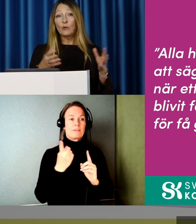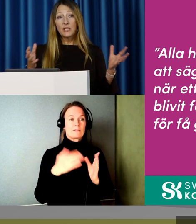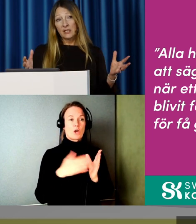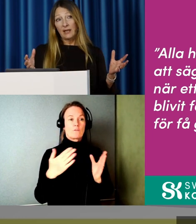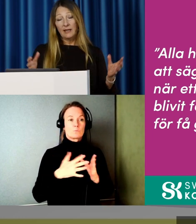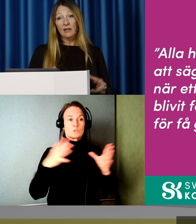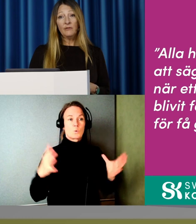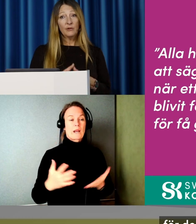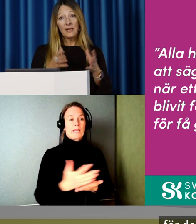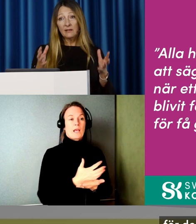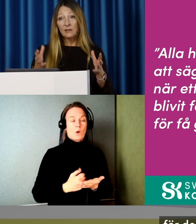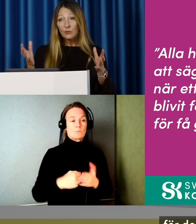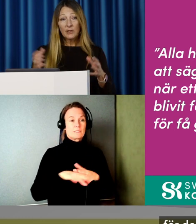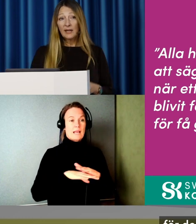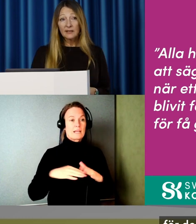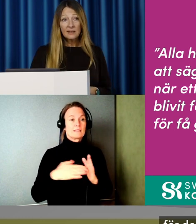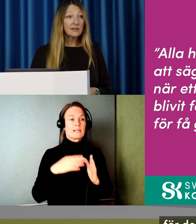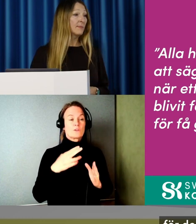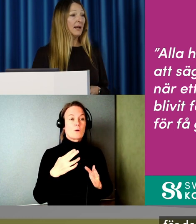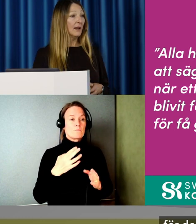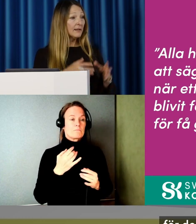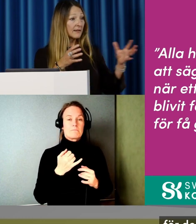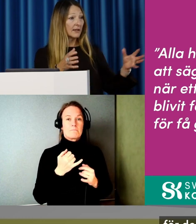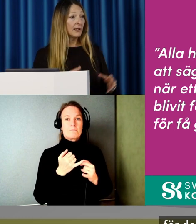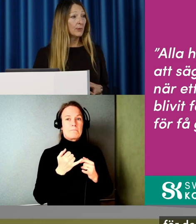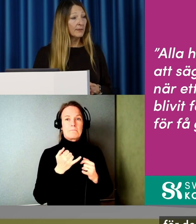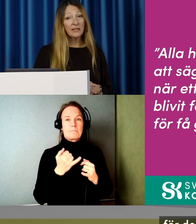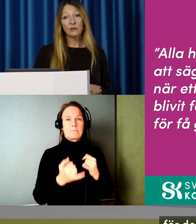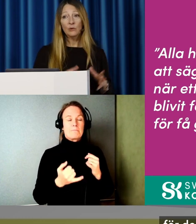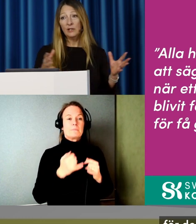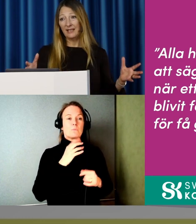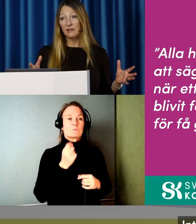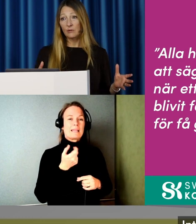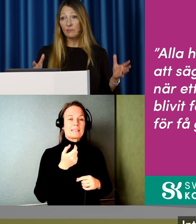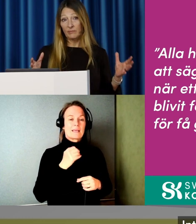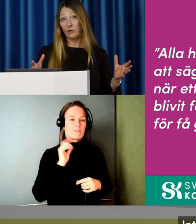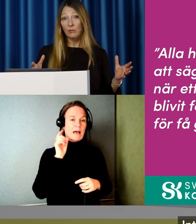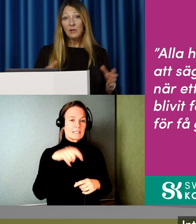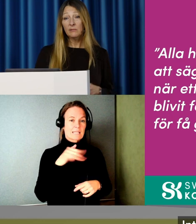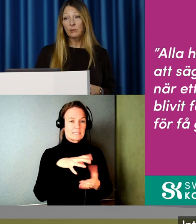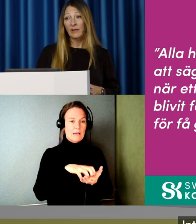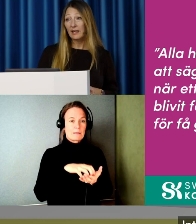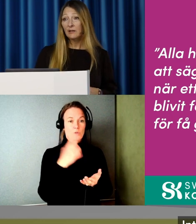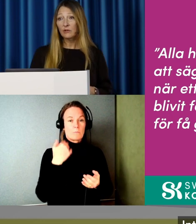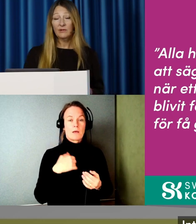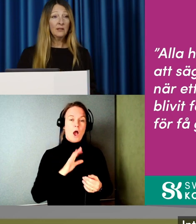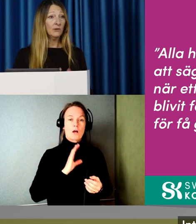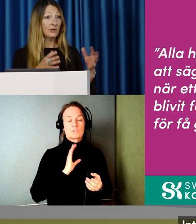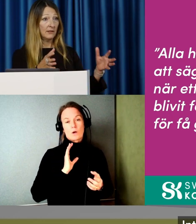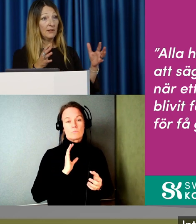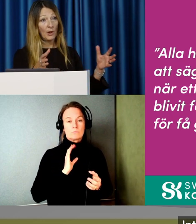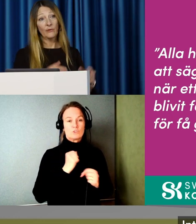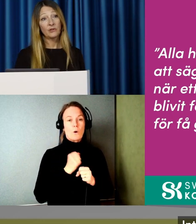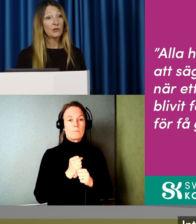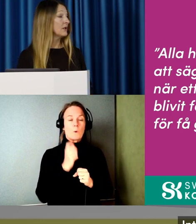inkomstkällorna för de mindre nogräknade i samhället. Att lura människor. Inte så kul utveckling tycker vi.